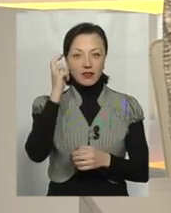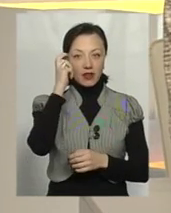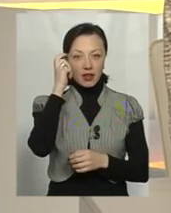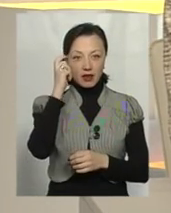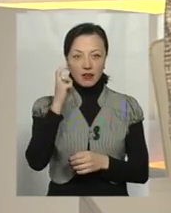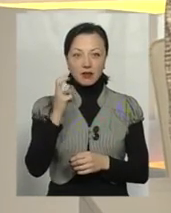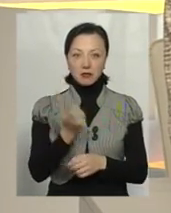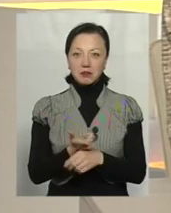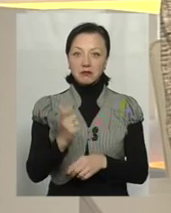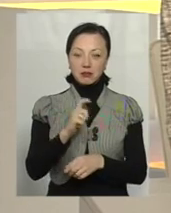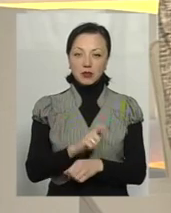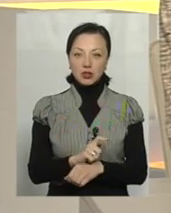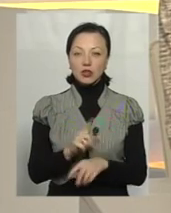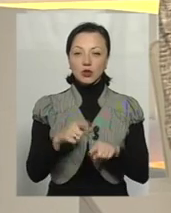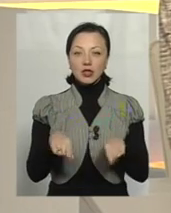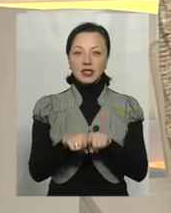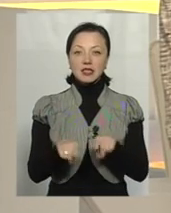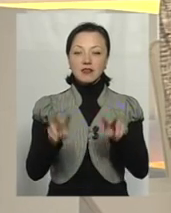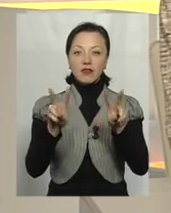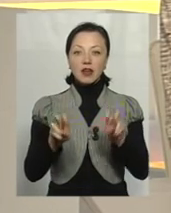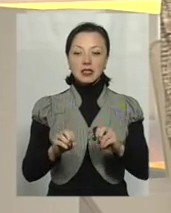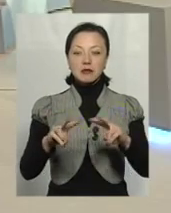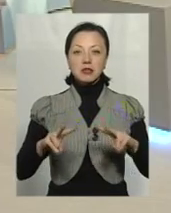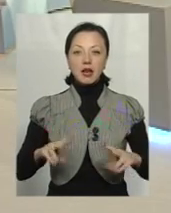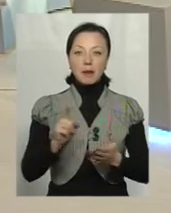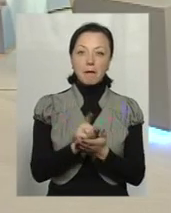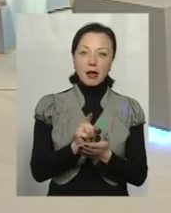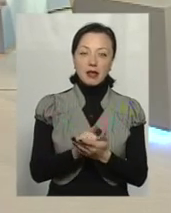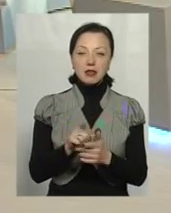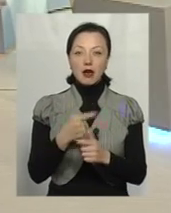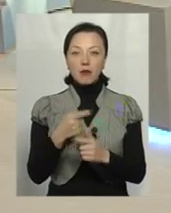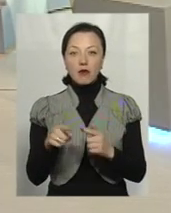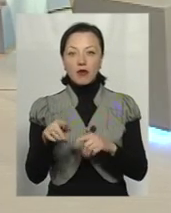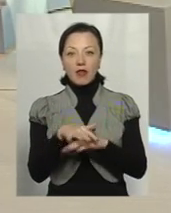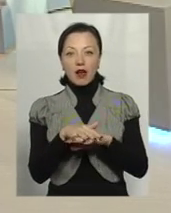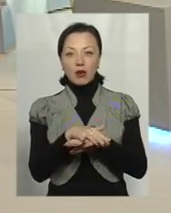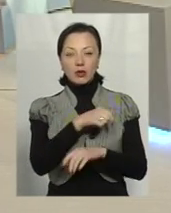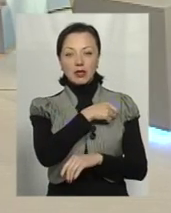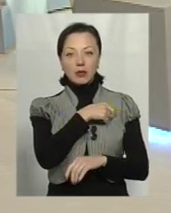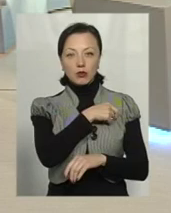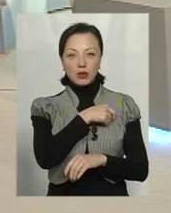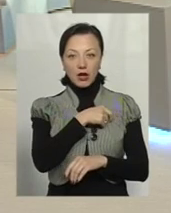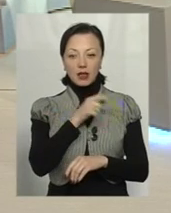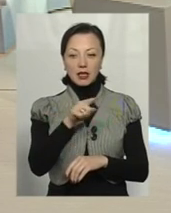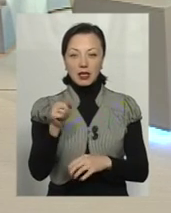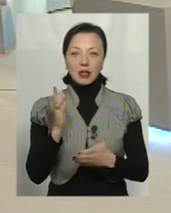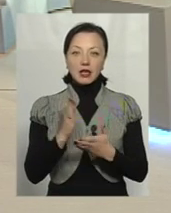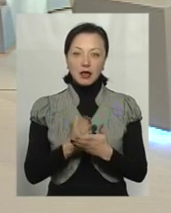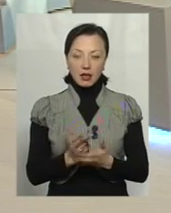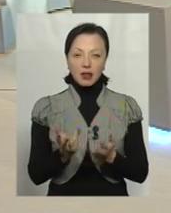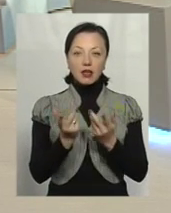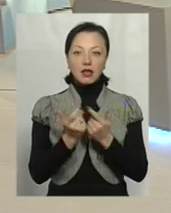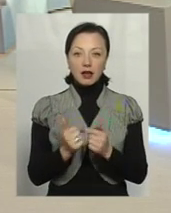на... Звичайно, те, що називаються спеціальні пенсії, чи там, пенсії народних депутатів, їх є певна